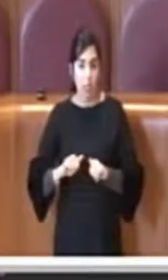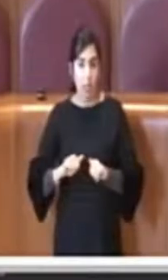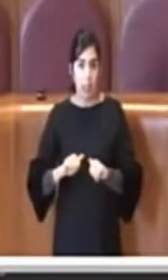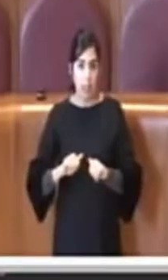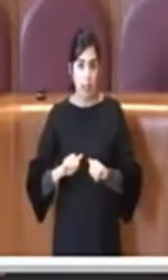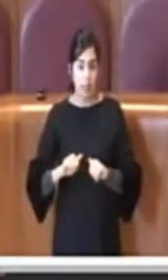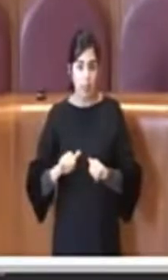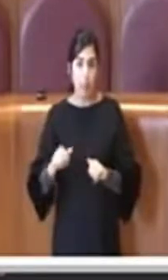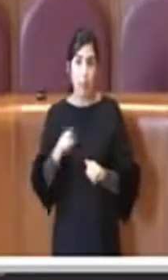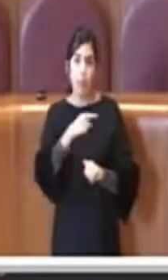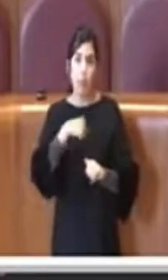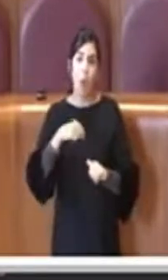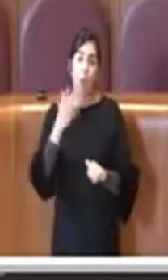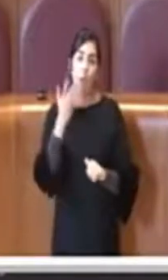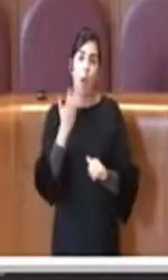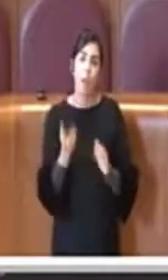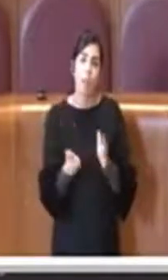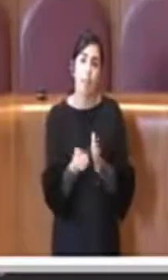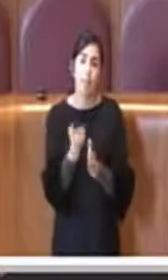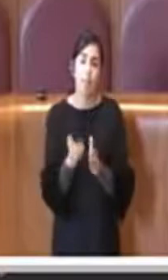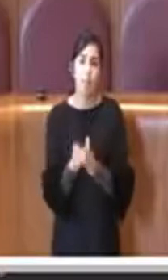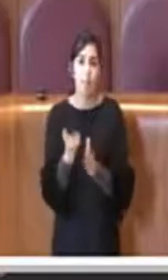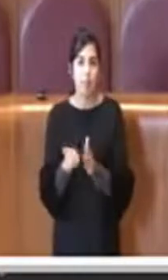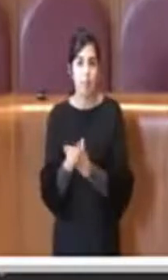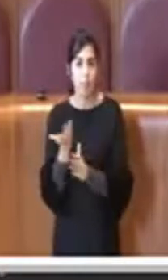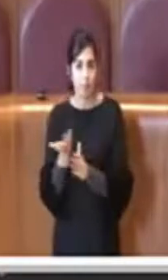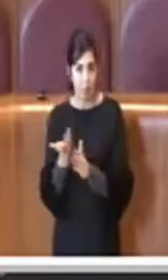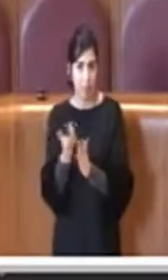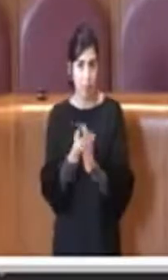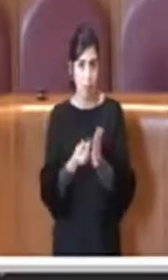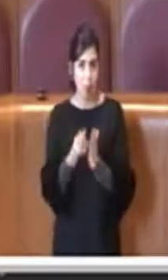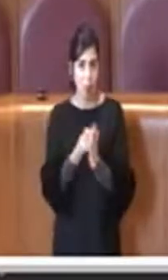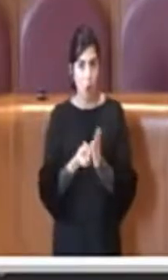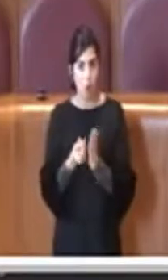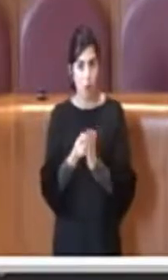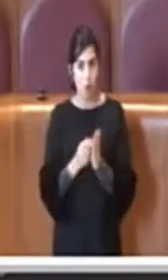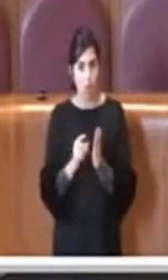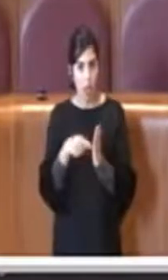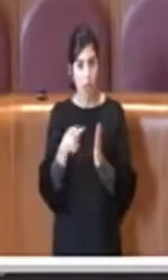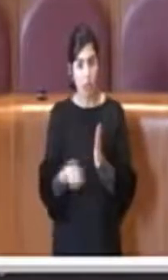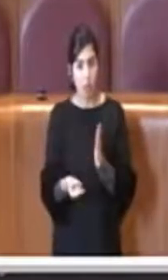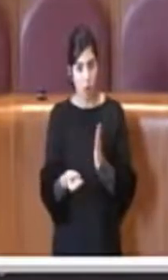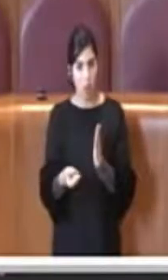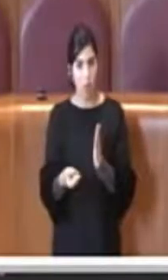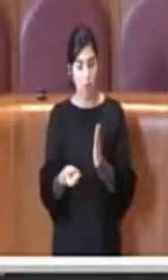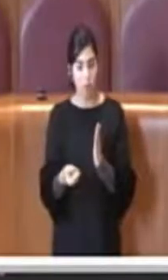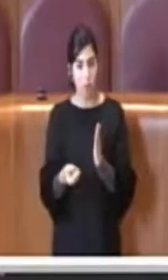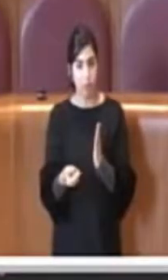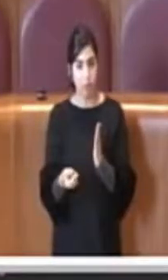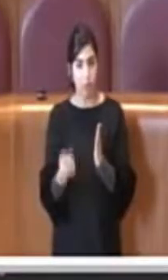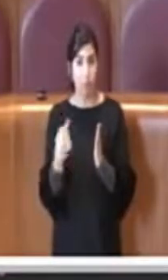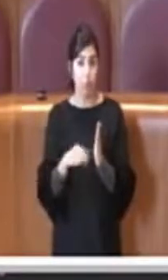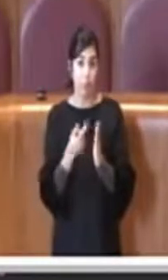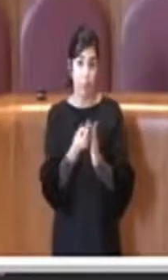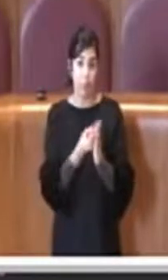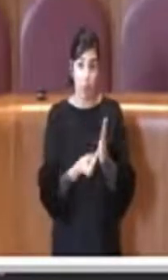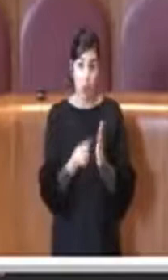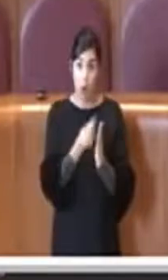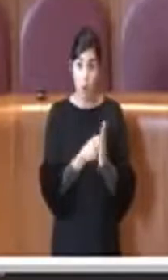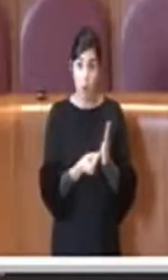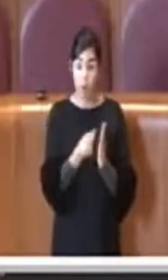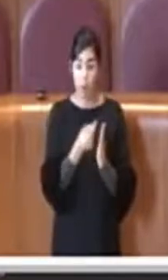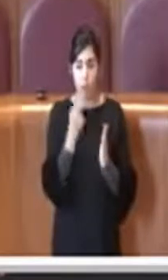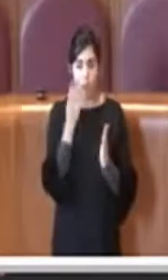sviluppare il prossimo progetto che allo stato attuale come è emerso durante l'ultima